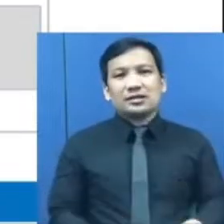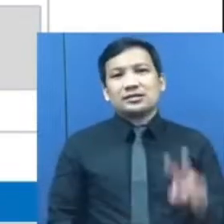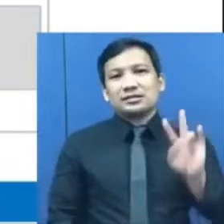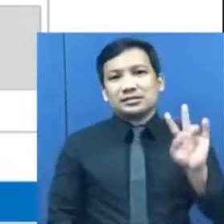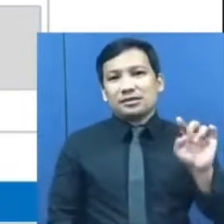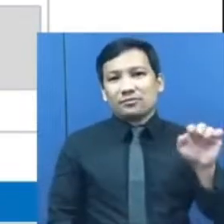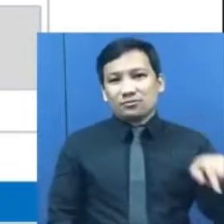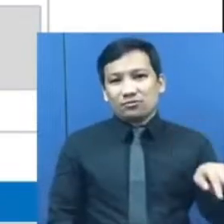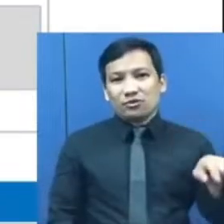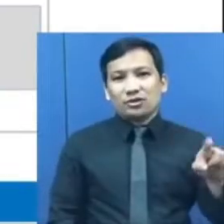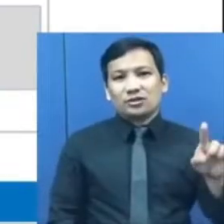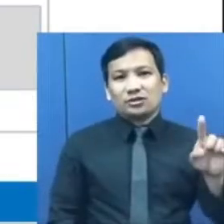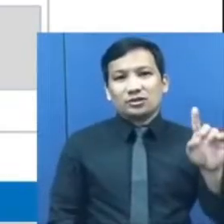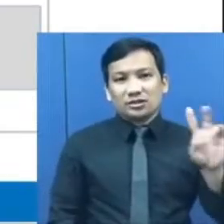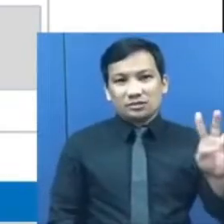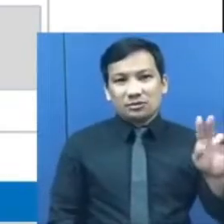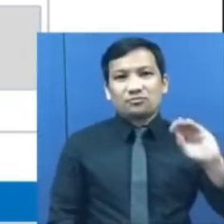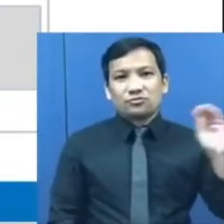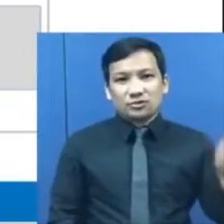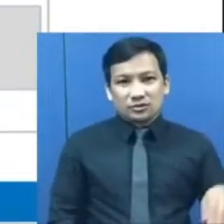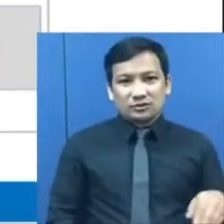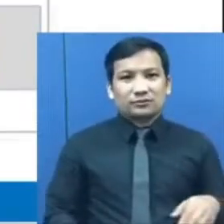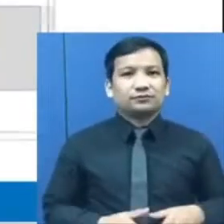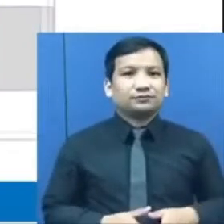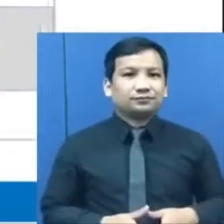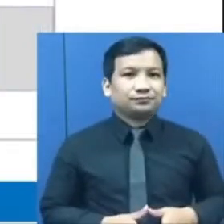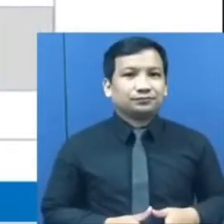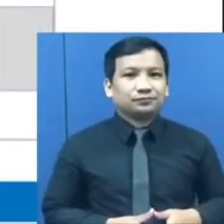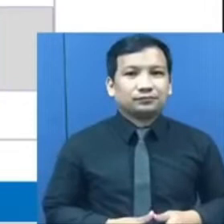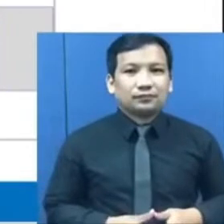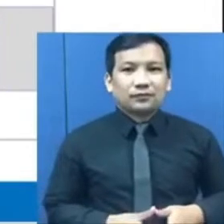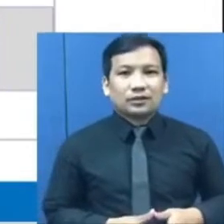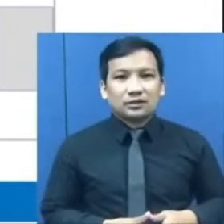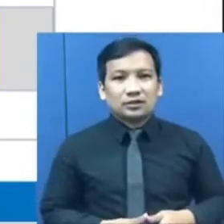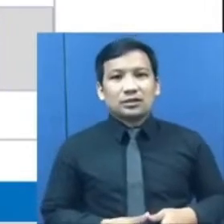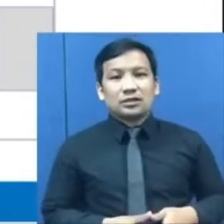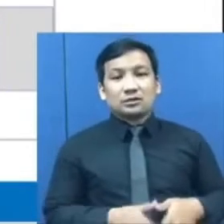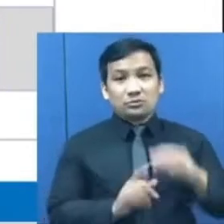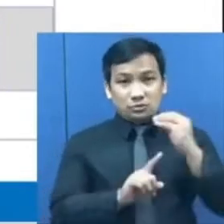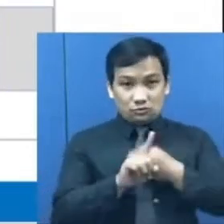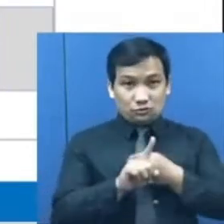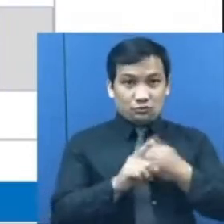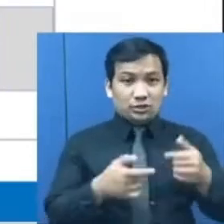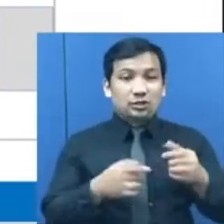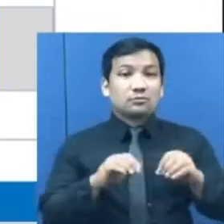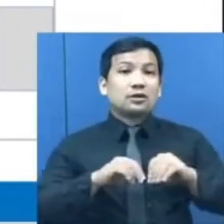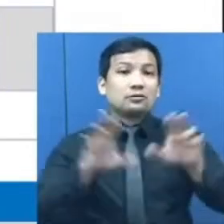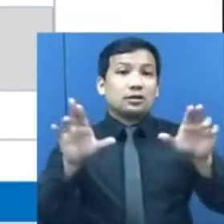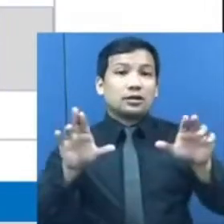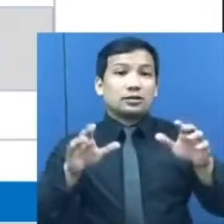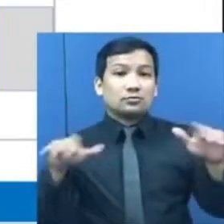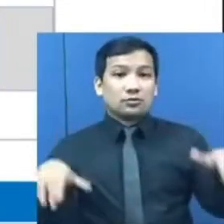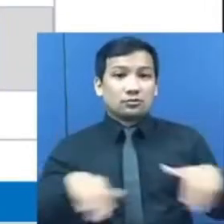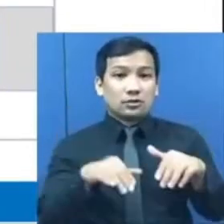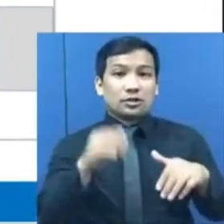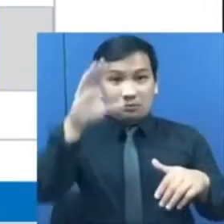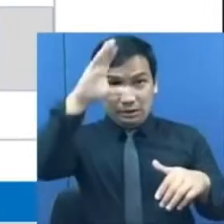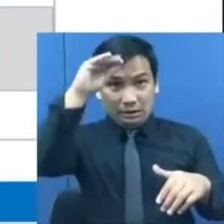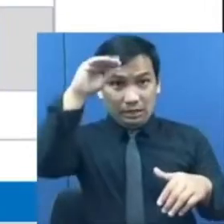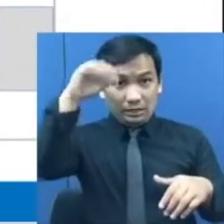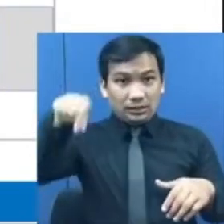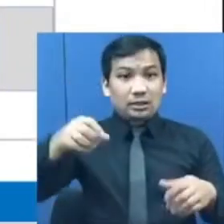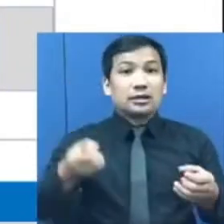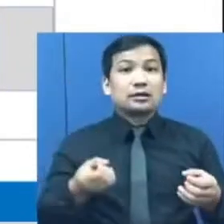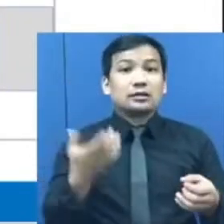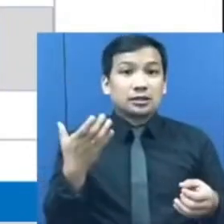,7%. Nitong Oktober 2021, ang employment rate sa mga kalalakihan ay